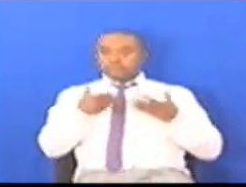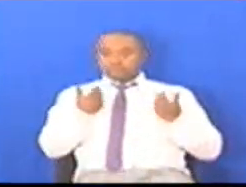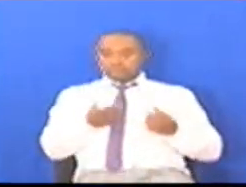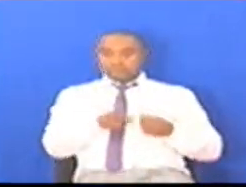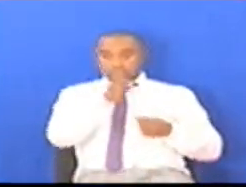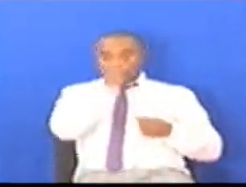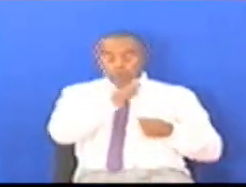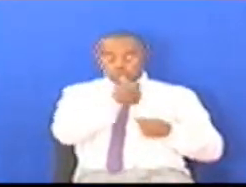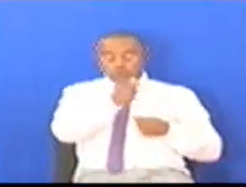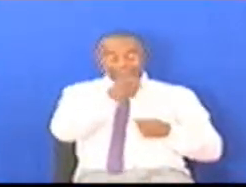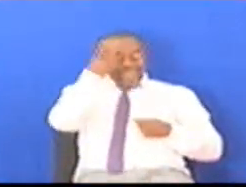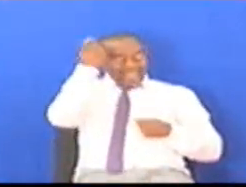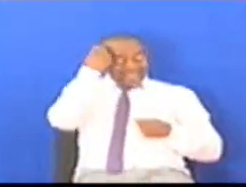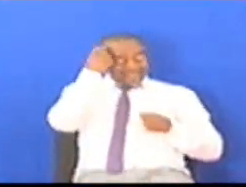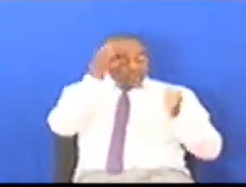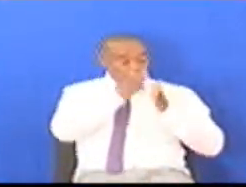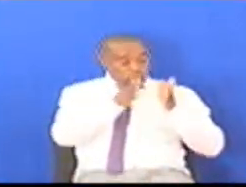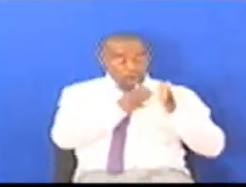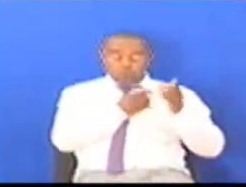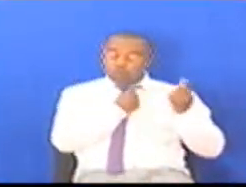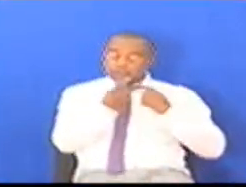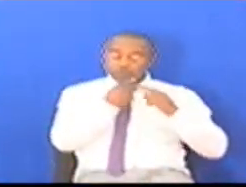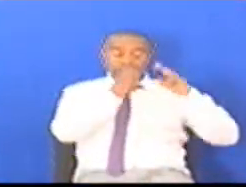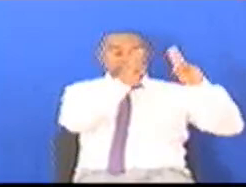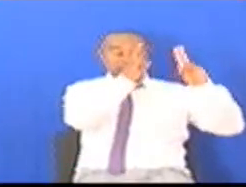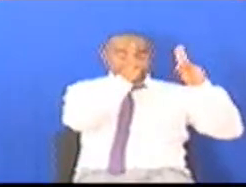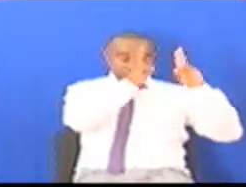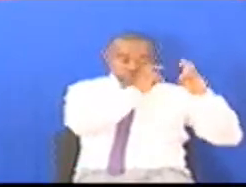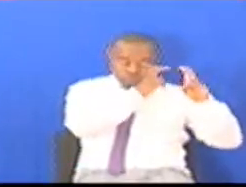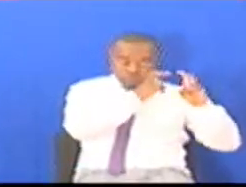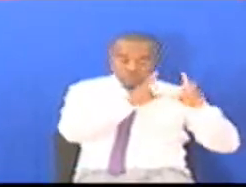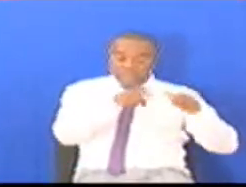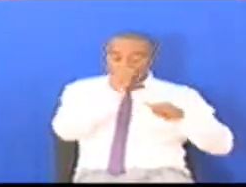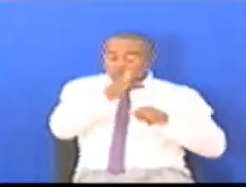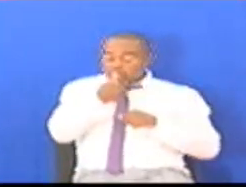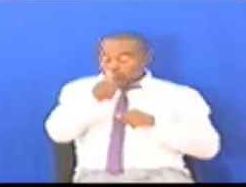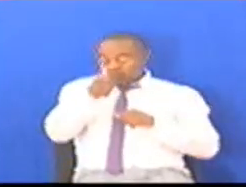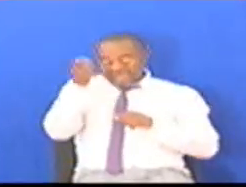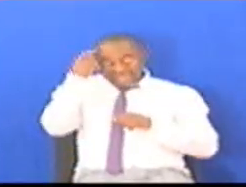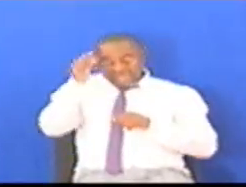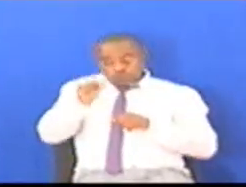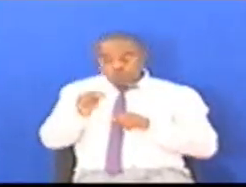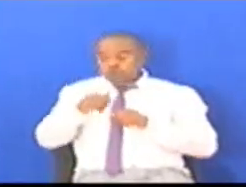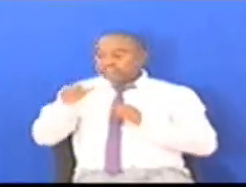discuss events But simple minds discuss ideas Mwishmiwa speaker na shukuru sana kwa unipanafasi